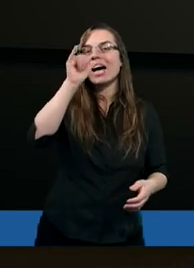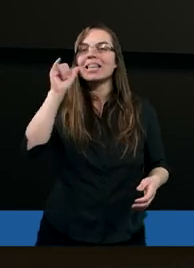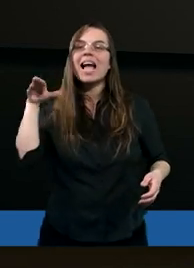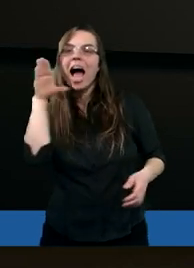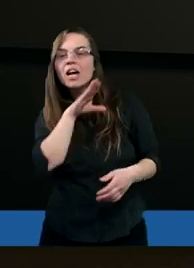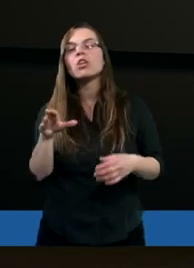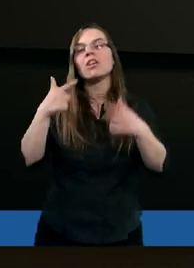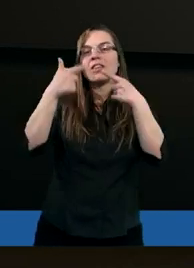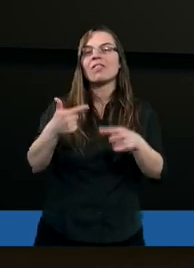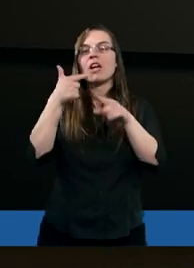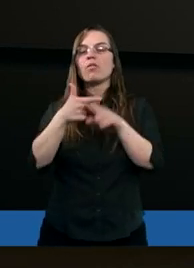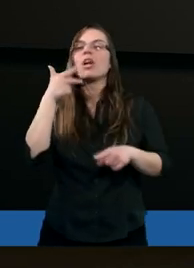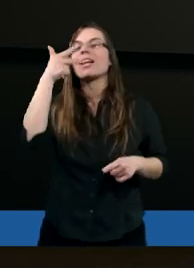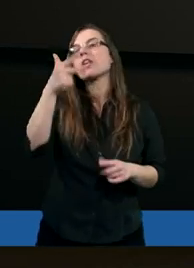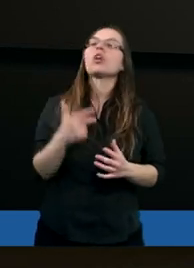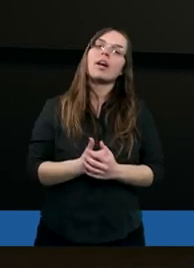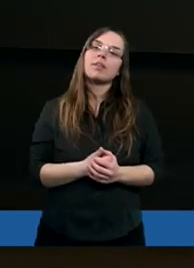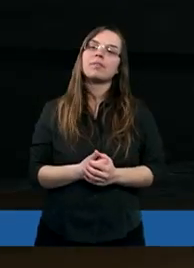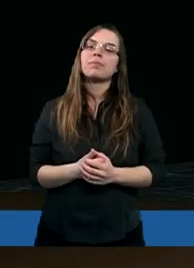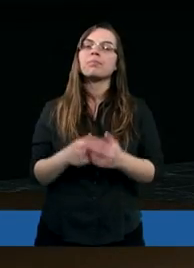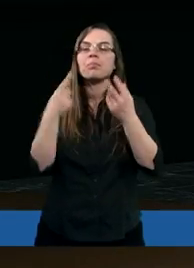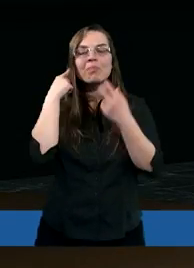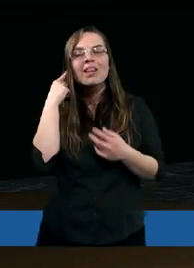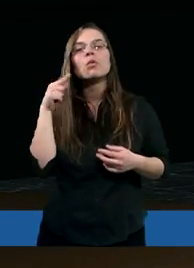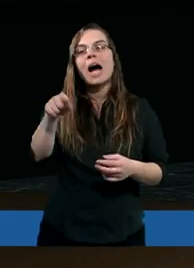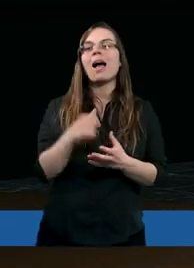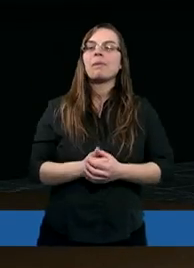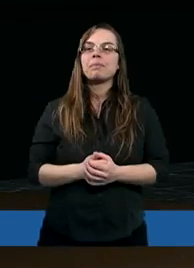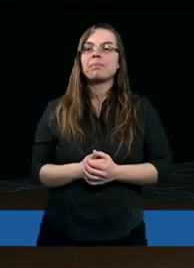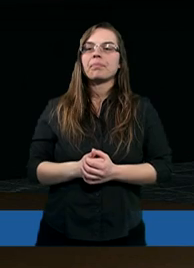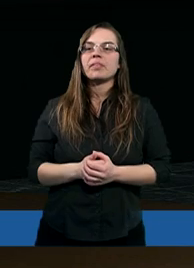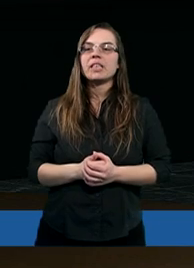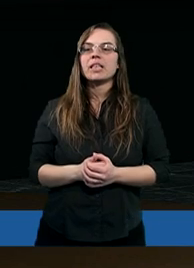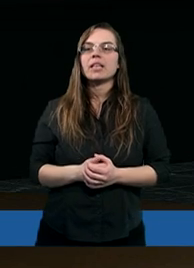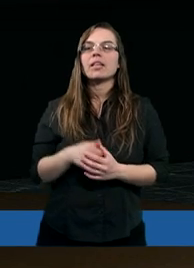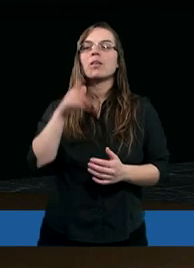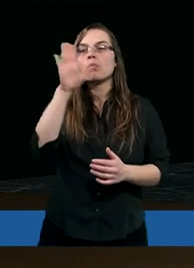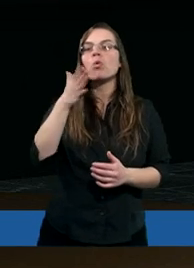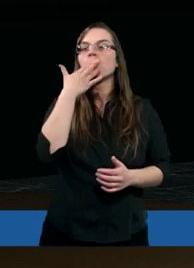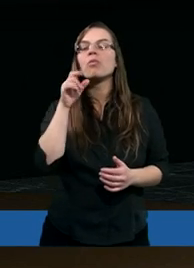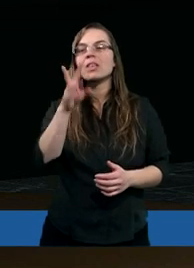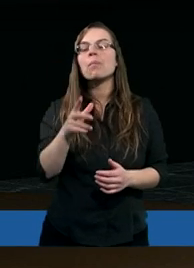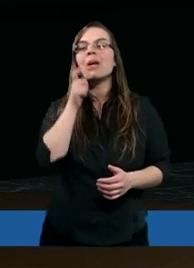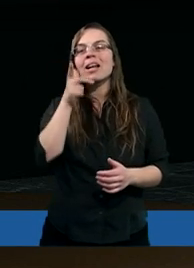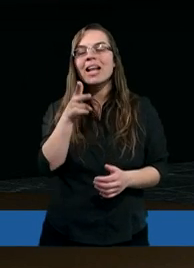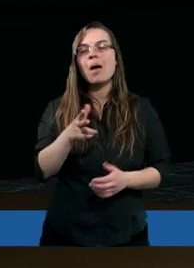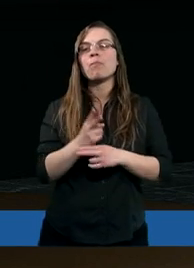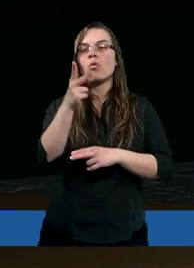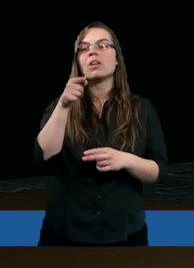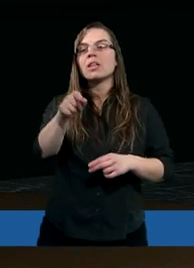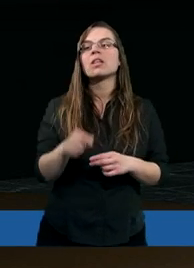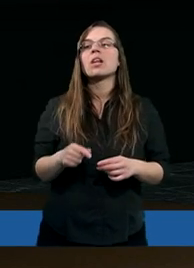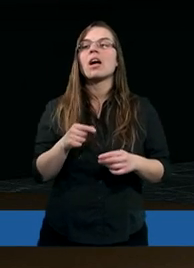wiersz dwudziesty trzeci. Posłuchajmy go uważnie. Tak mówi Pan Zastępów.